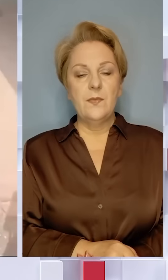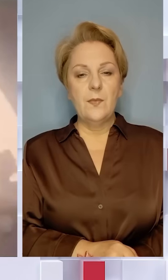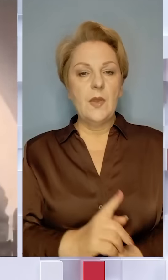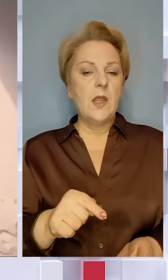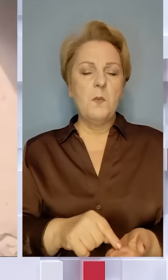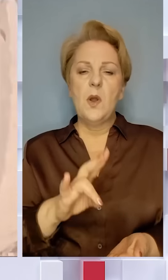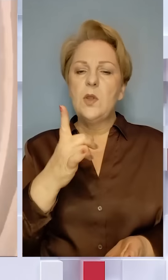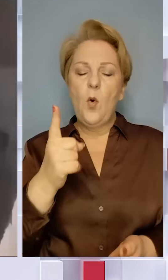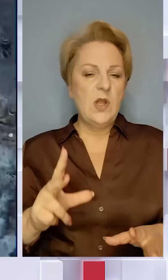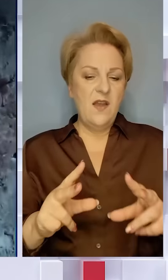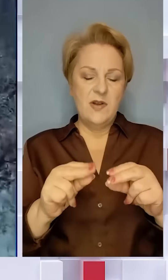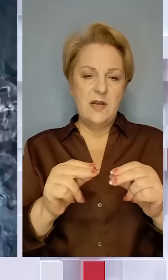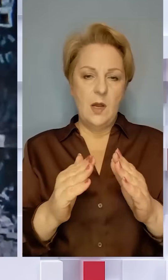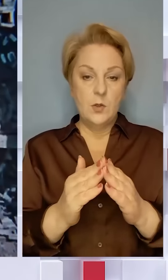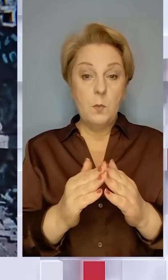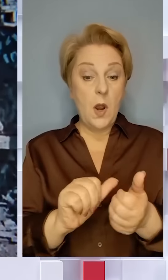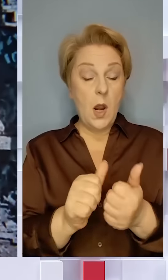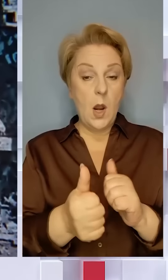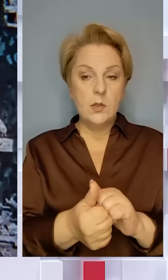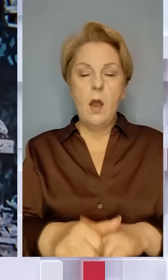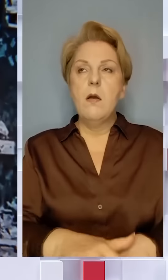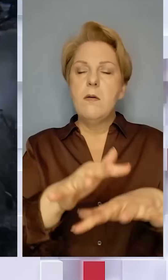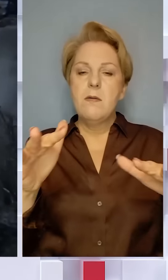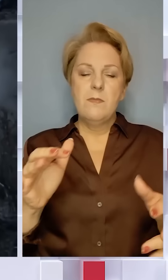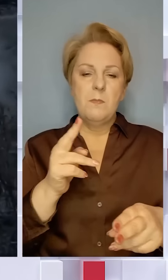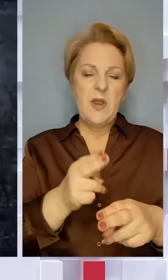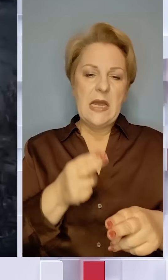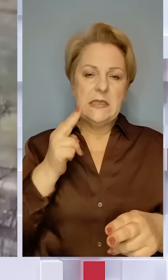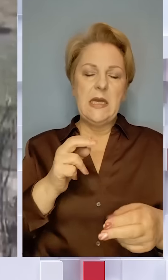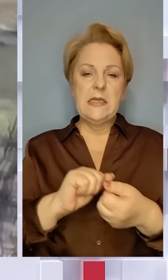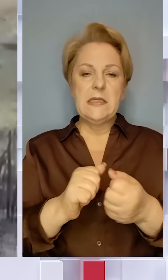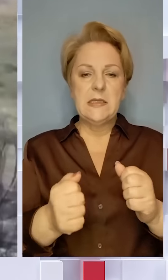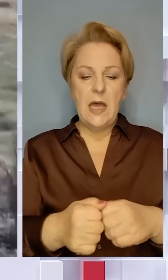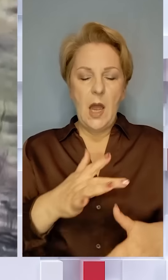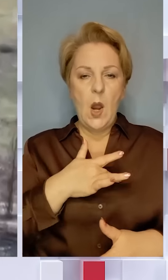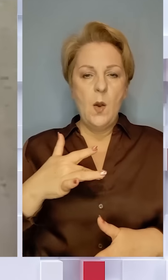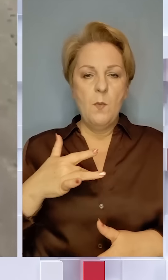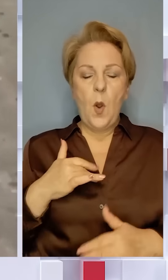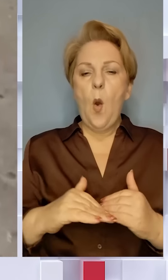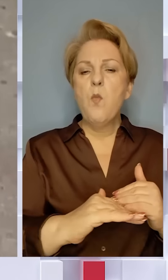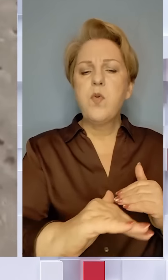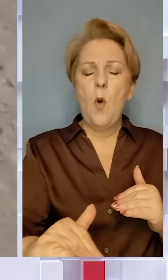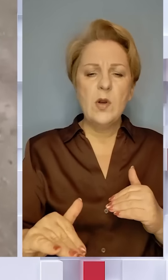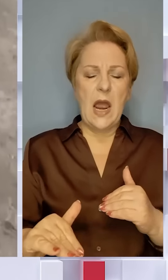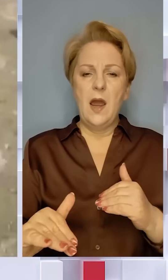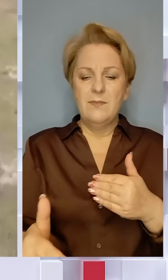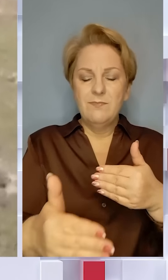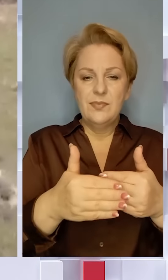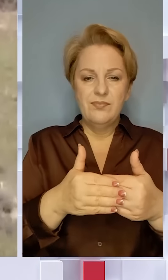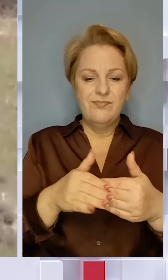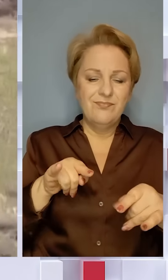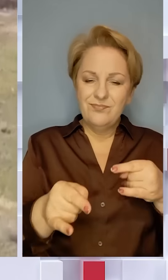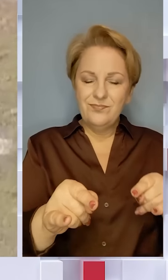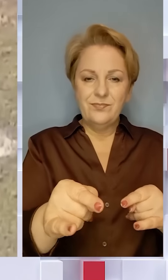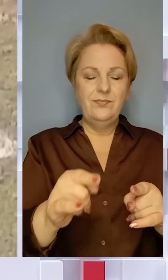У місті жодного вцілілого будинку, натомість гори – бетону, цегли та попелу. Поля на підступах усіяні дірками від снарядів.